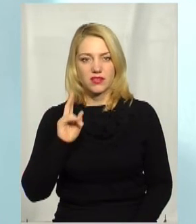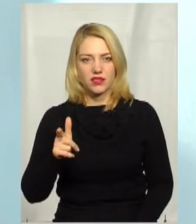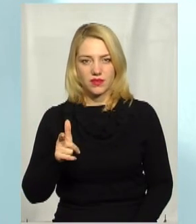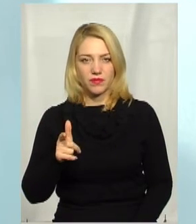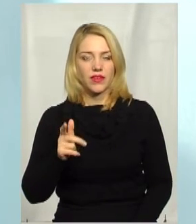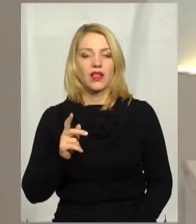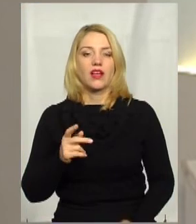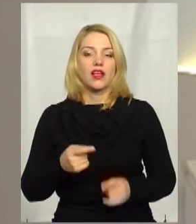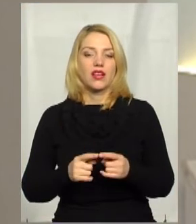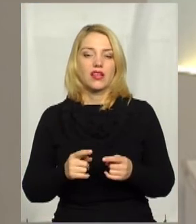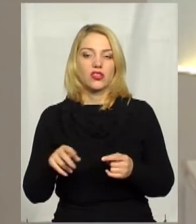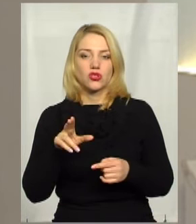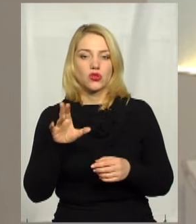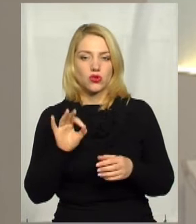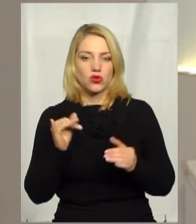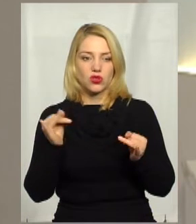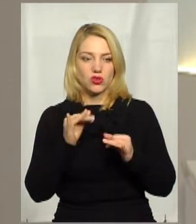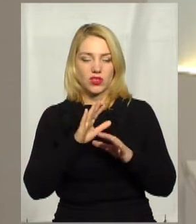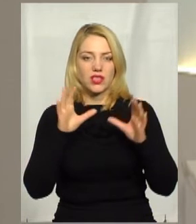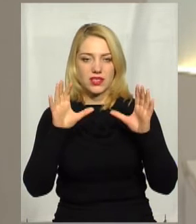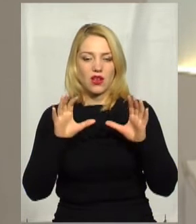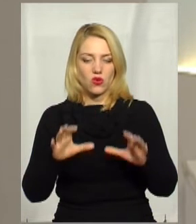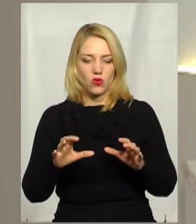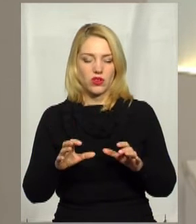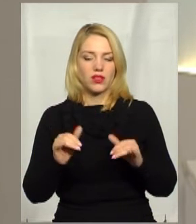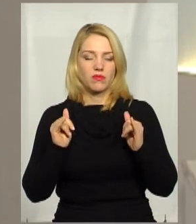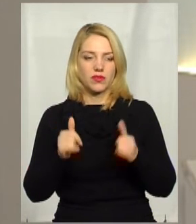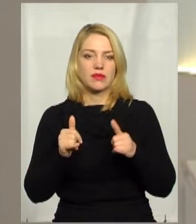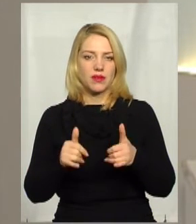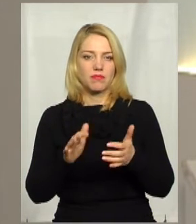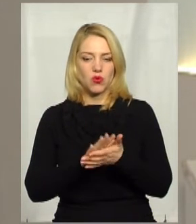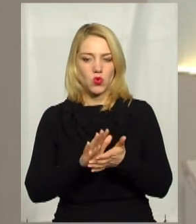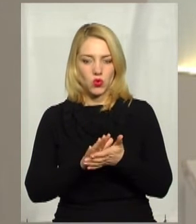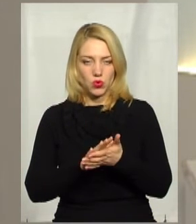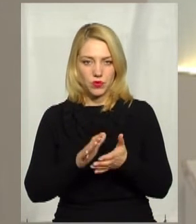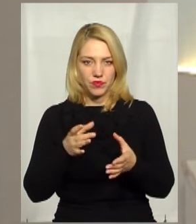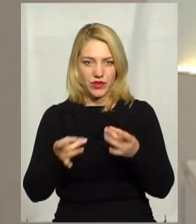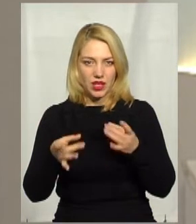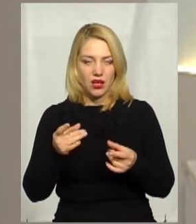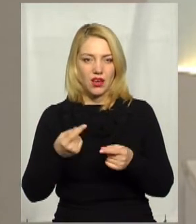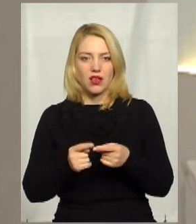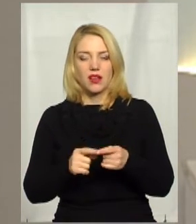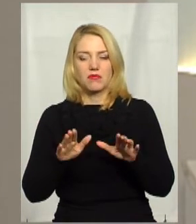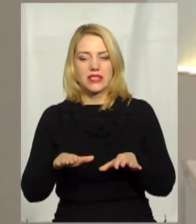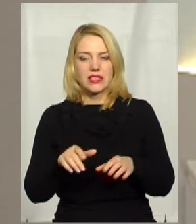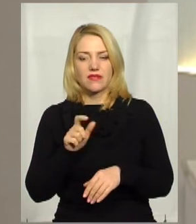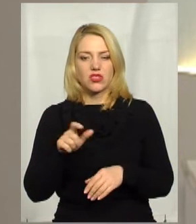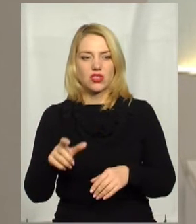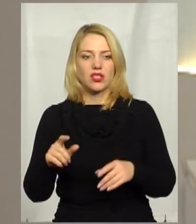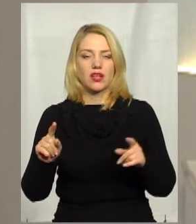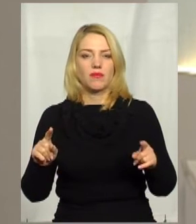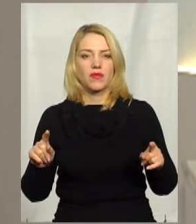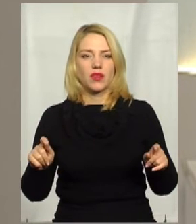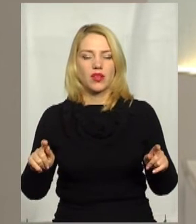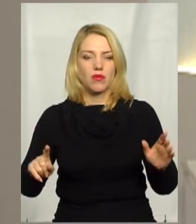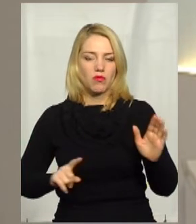слідом за історією з незаконним зливом бруду, у Гвардійському місцеві жителі порушили ще одне